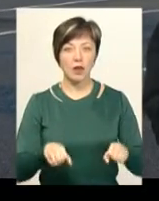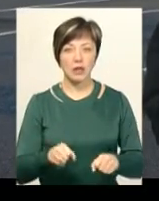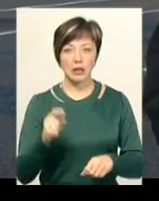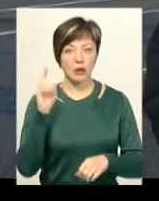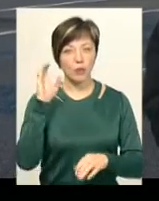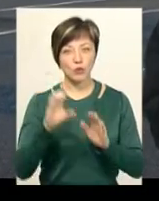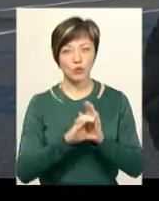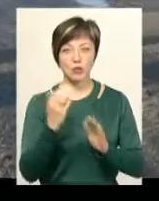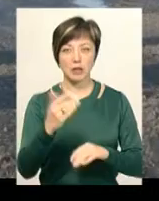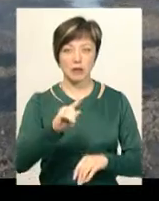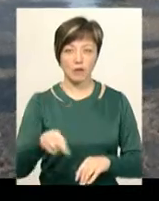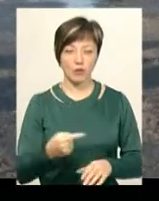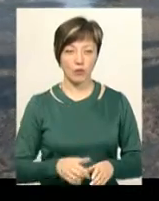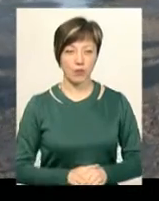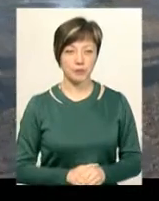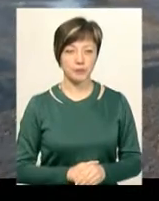почують їхніх вимог.